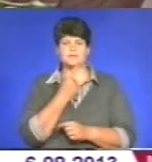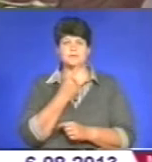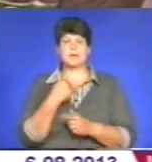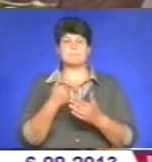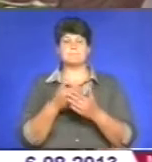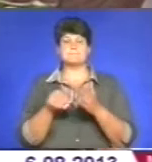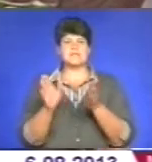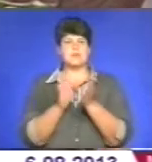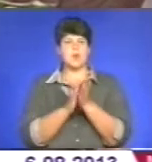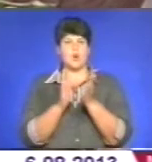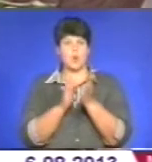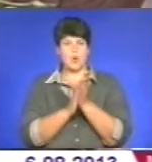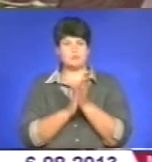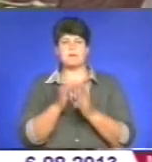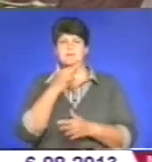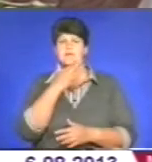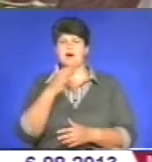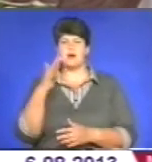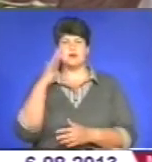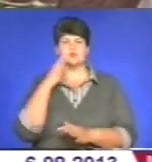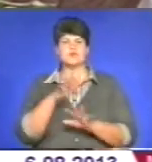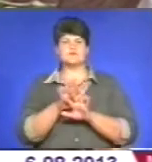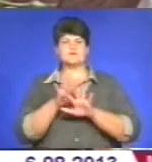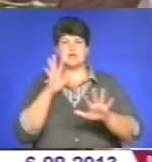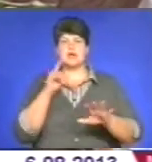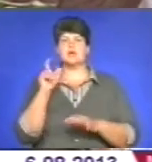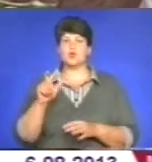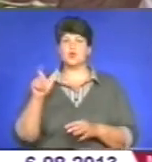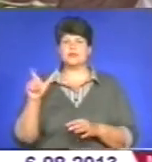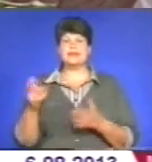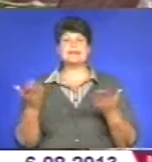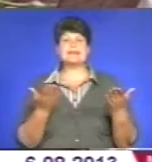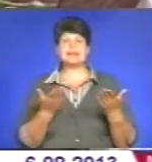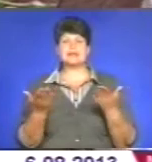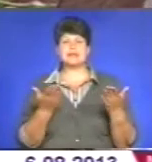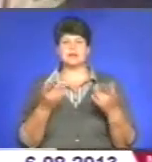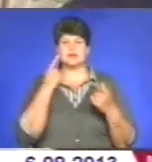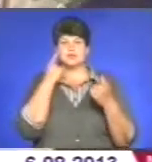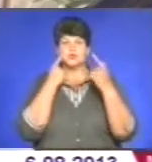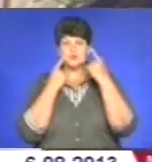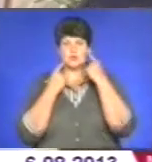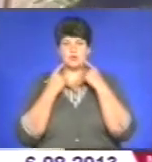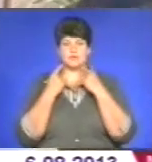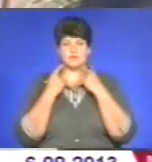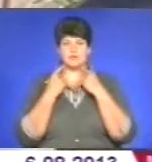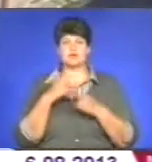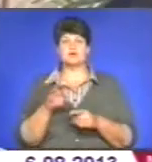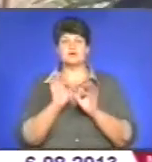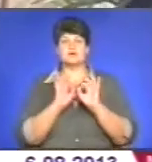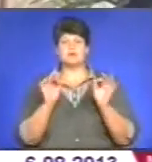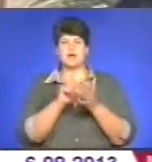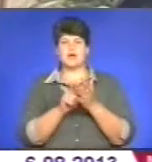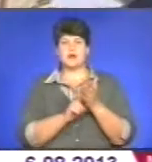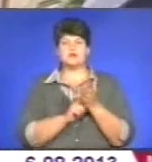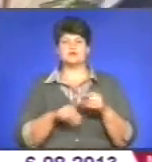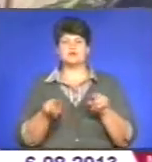оплески. І ви знаєте, багато в залі людей, в яких тече сльоза. Мелодійну поезію Марії Карпик